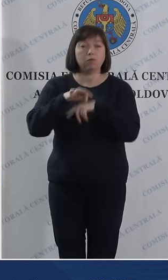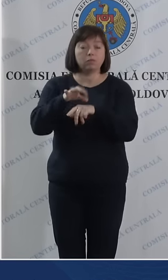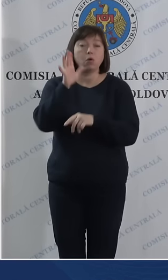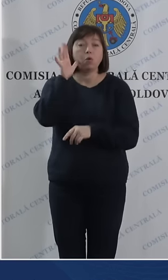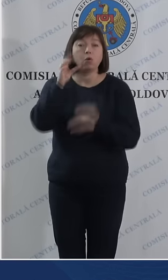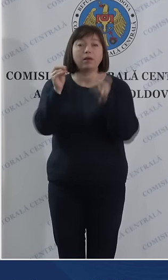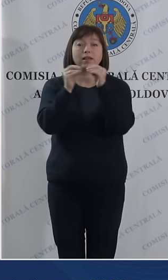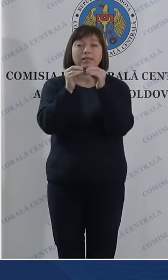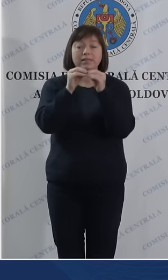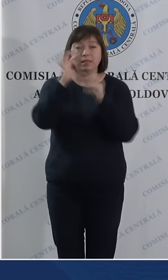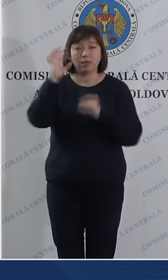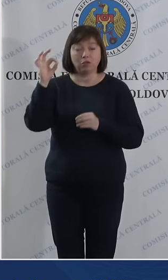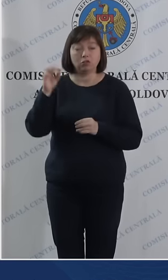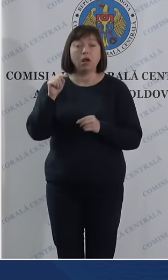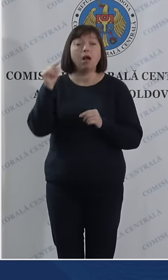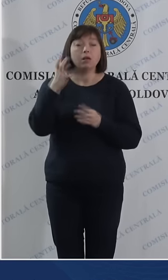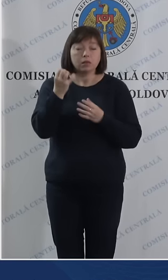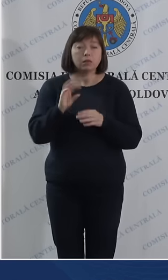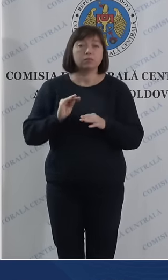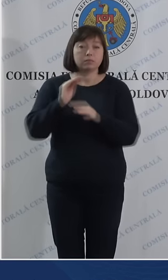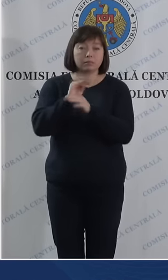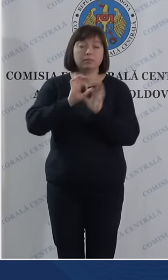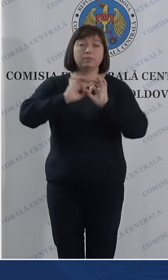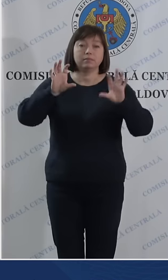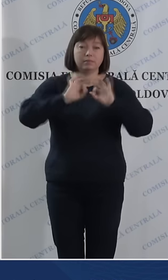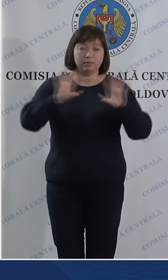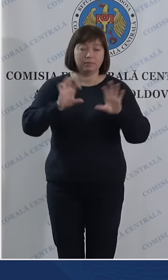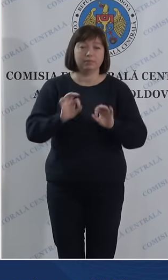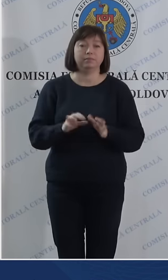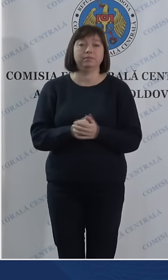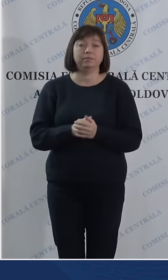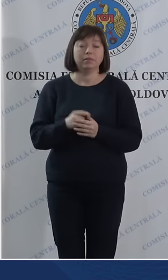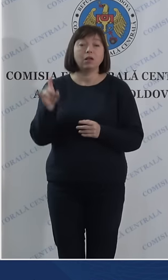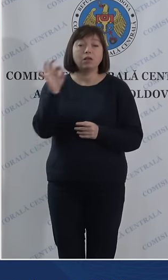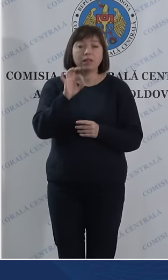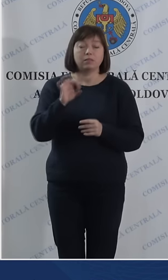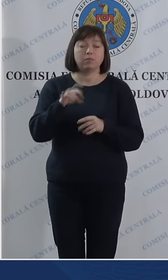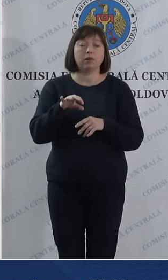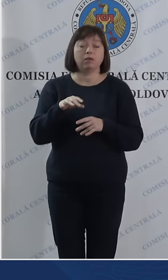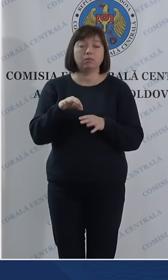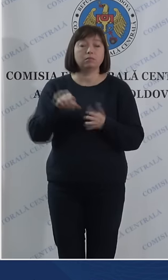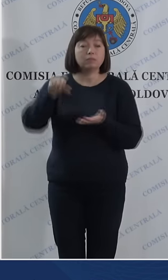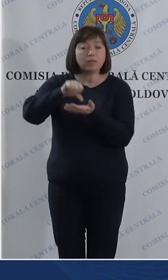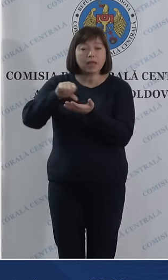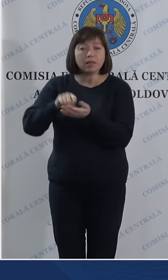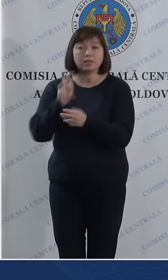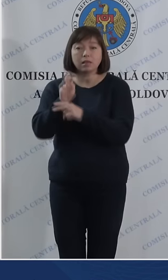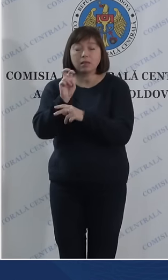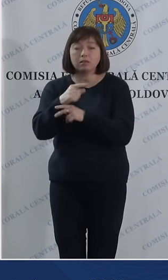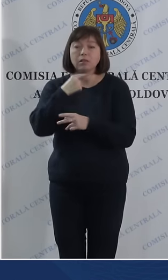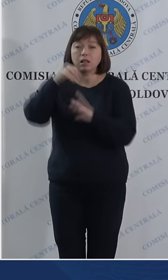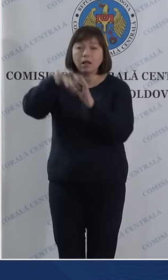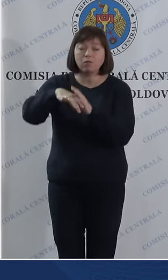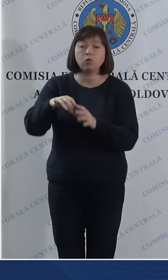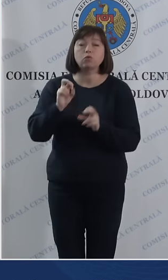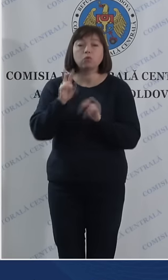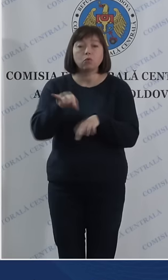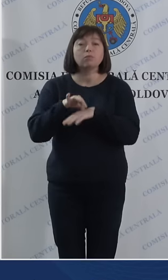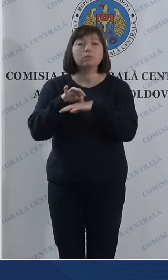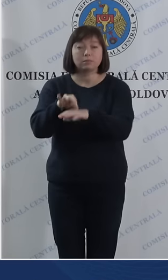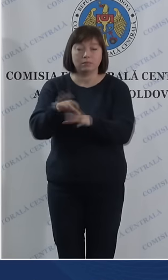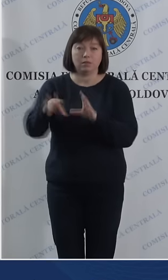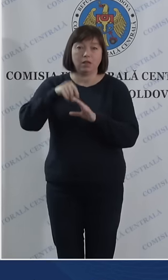la ora 10, unde vom veni cu informații actualizate despre prezența la vot și despre mersul